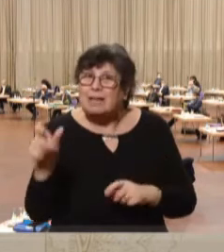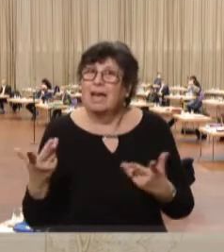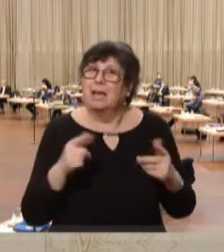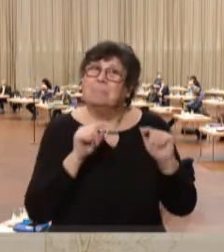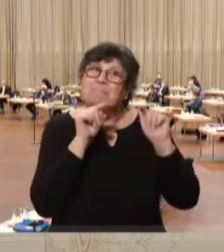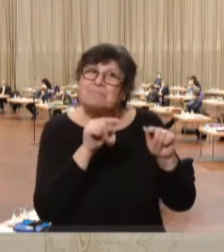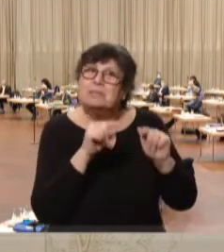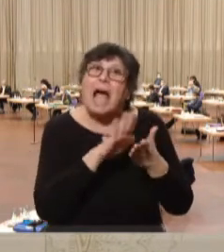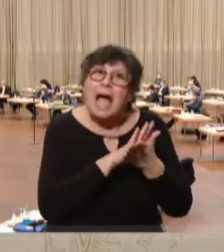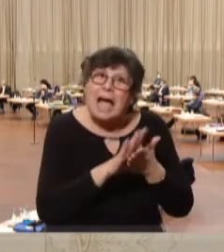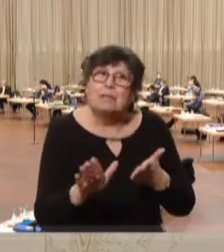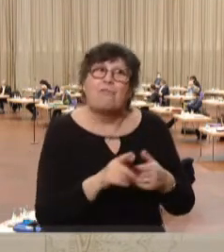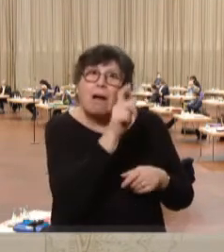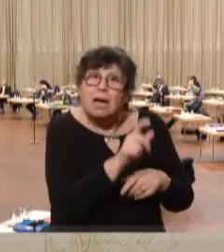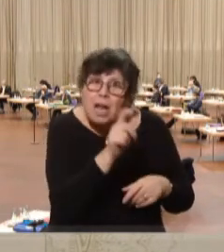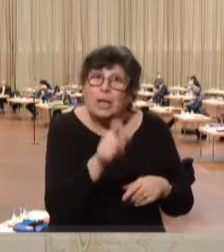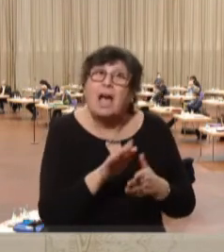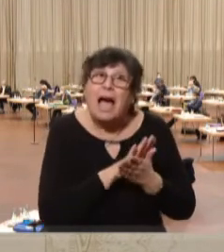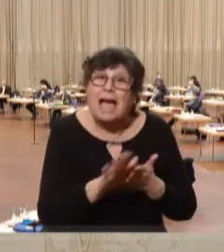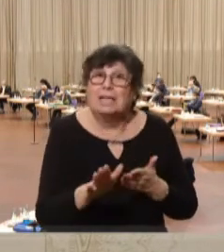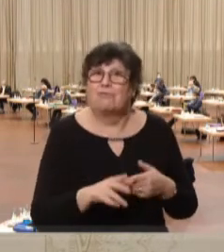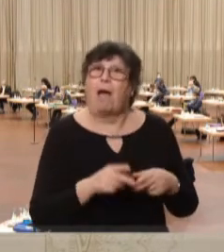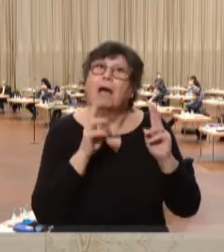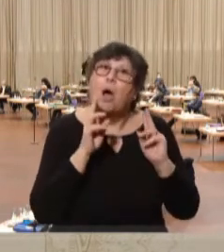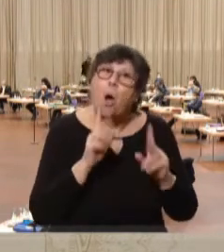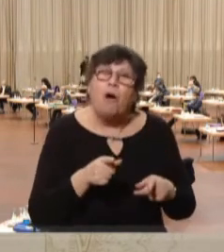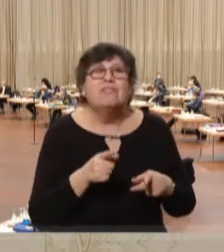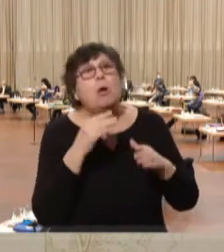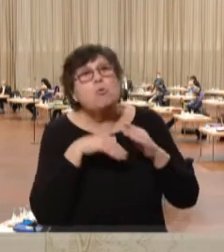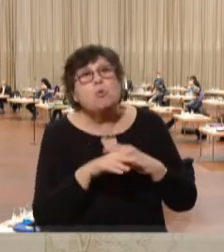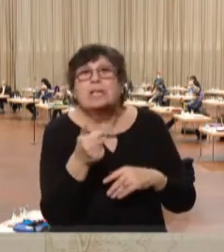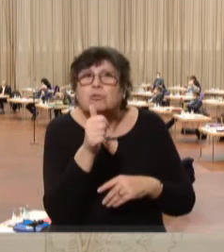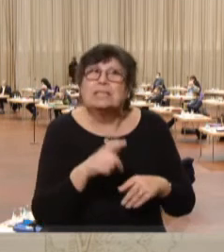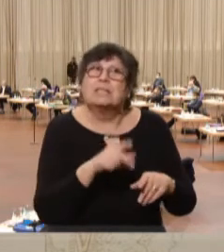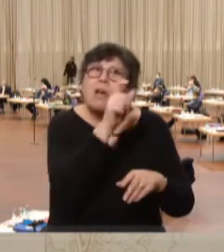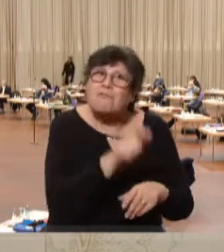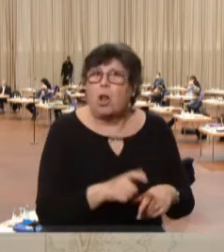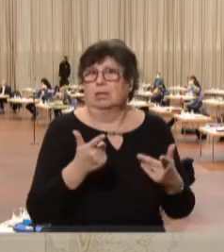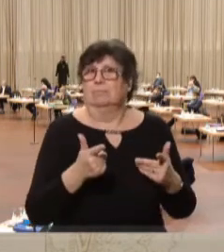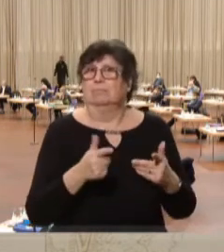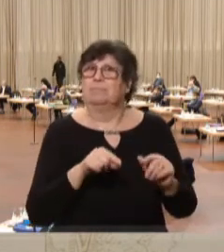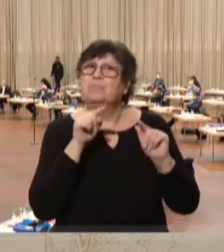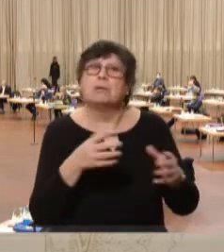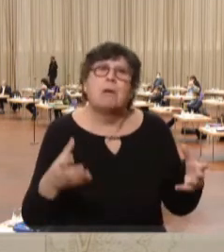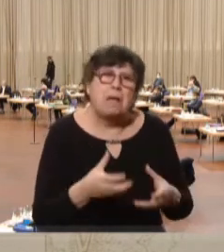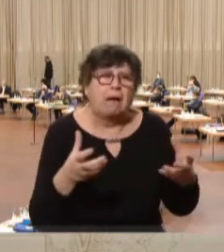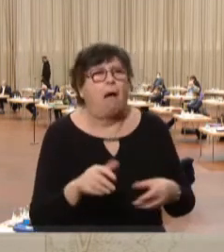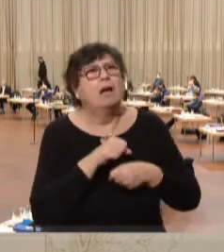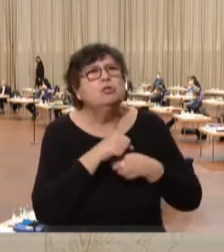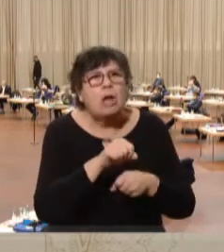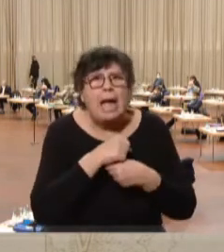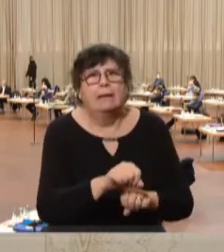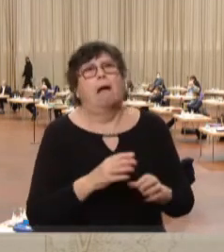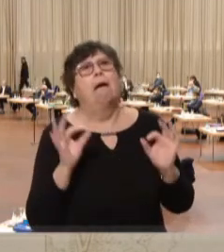einfache Volk, einfache, oft unterschätzte Volk war das. Und das sind Bäcker, das sind Schreiner,